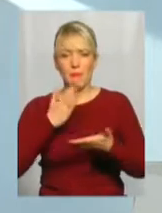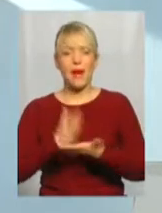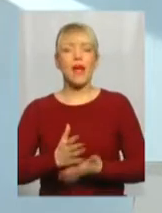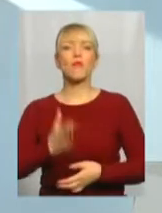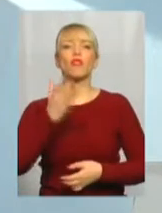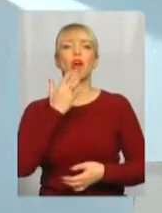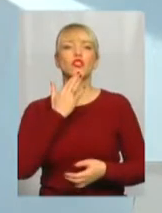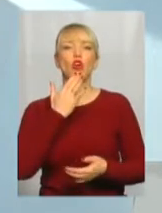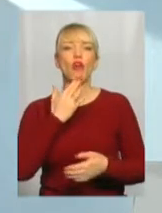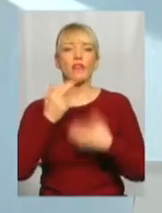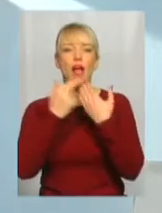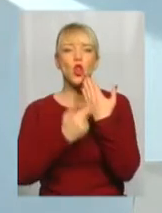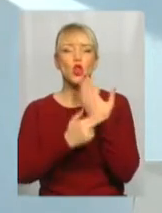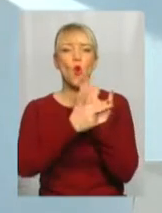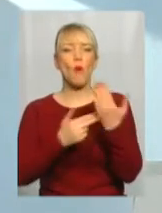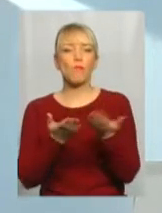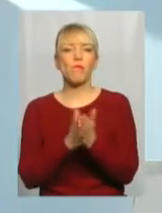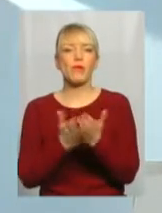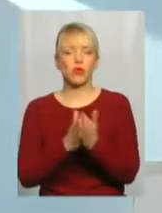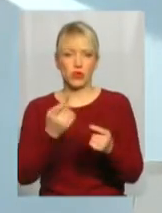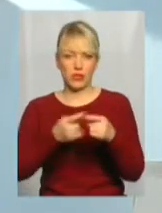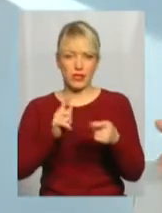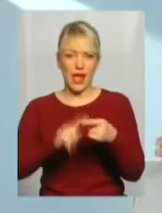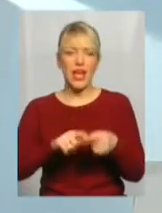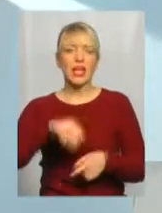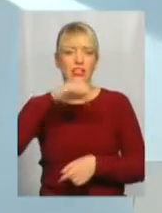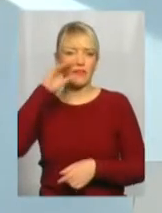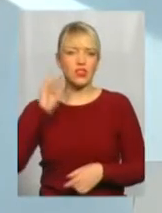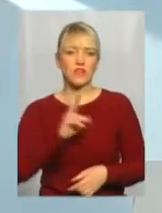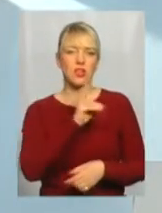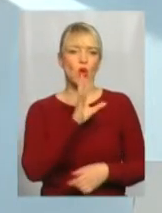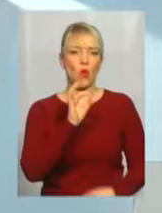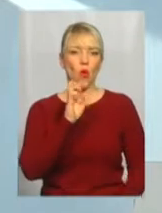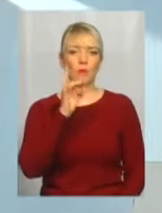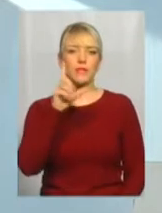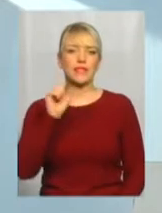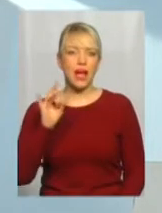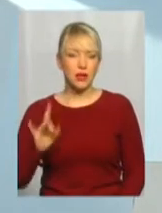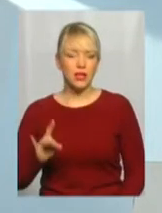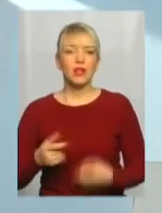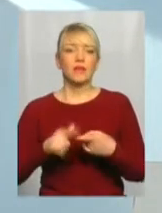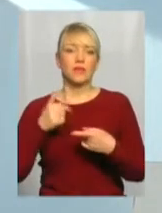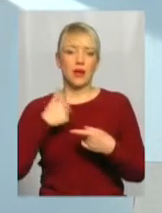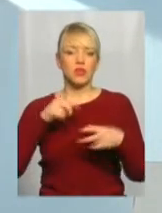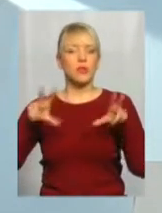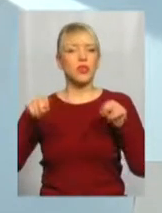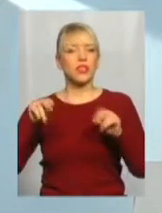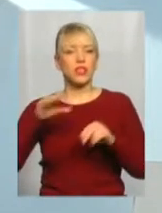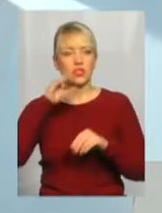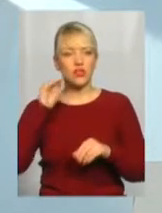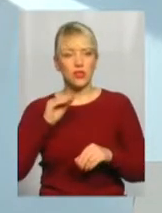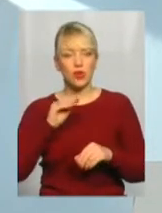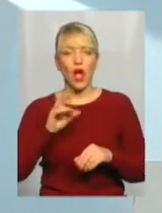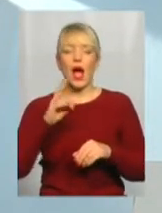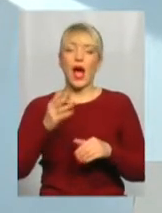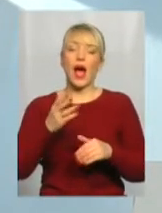біблію, і це Шевченків Кобзар. Але нам Шевченком пощастило, а Шевченку з нами